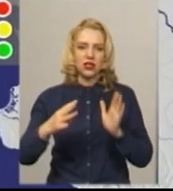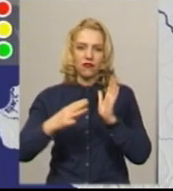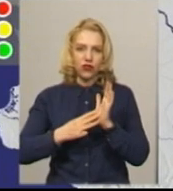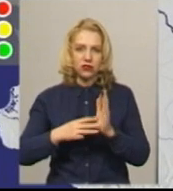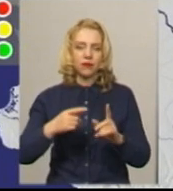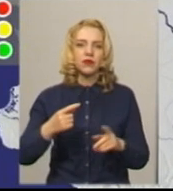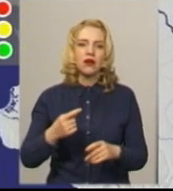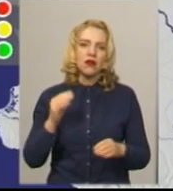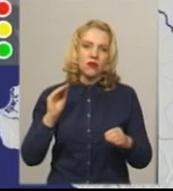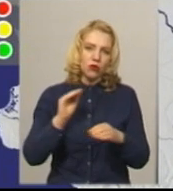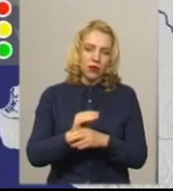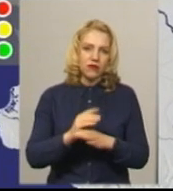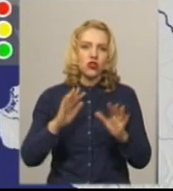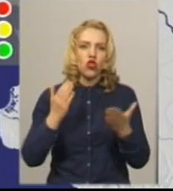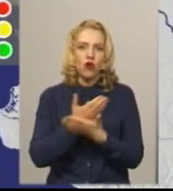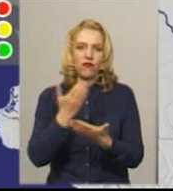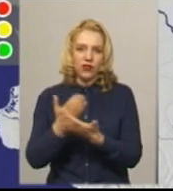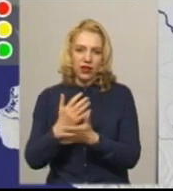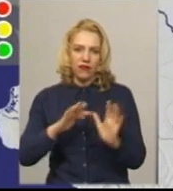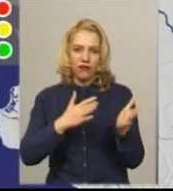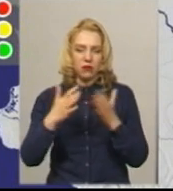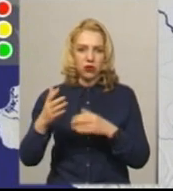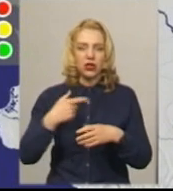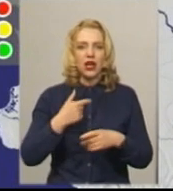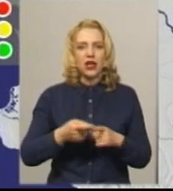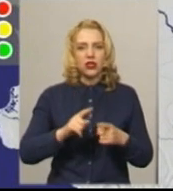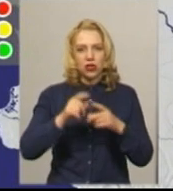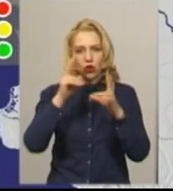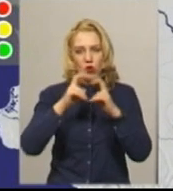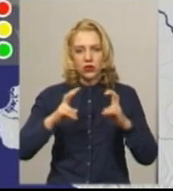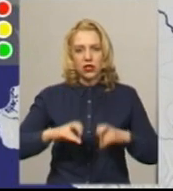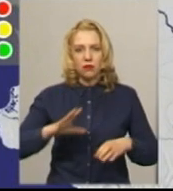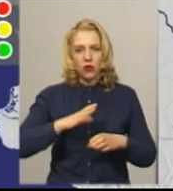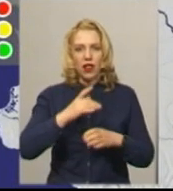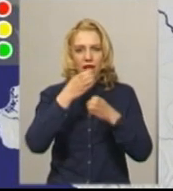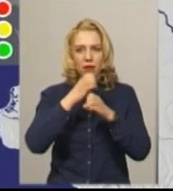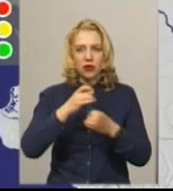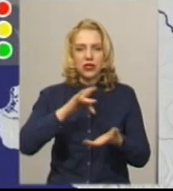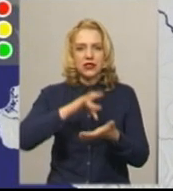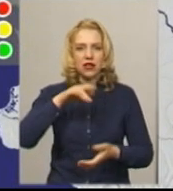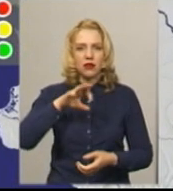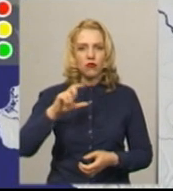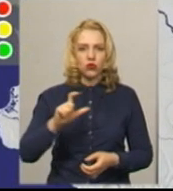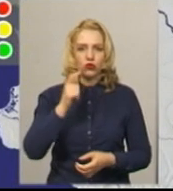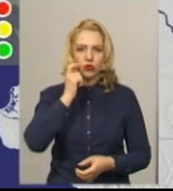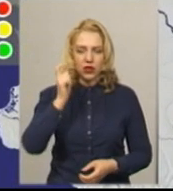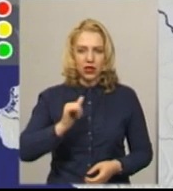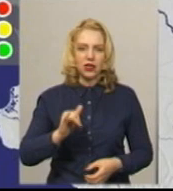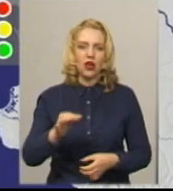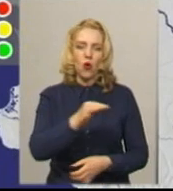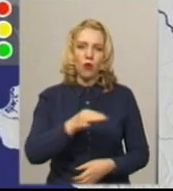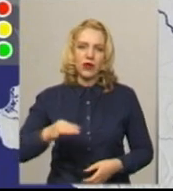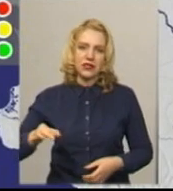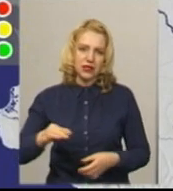Дослідження проводилися вірусологічною референс-лабораторією Центру громадського здоров'я України, а також обласними лабораторіями.